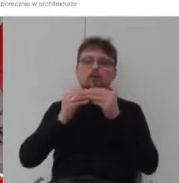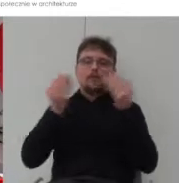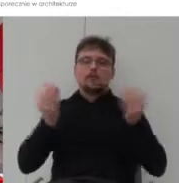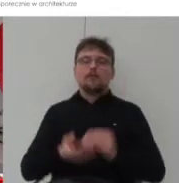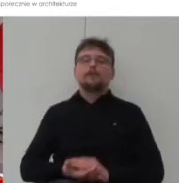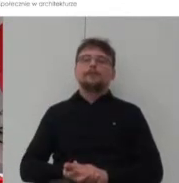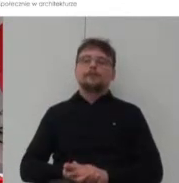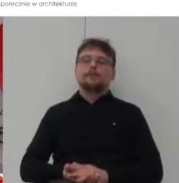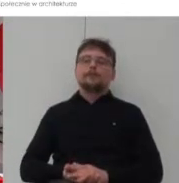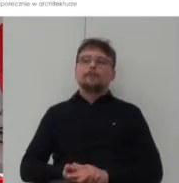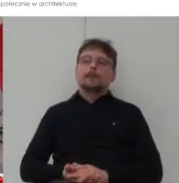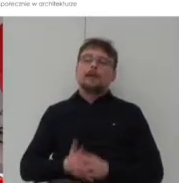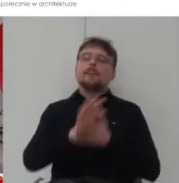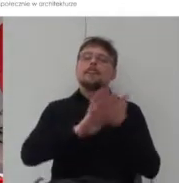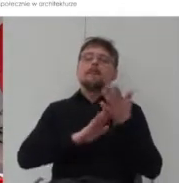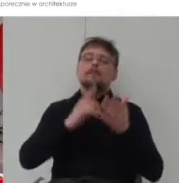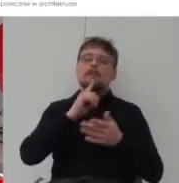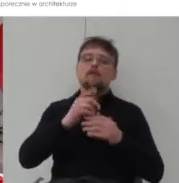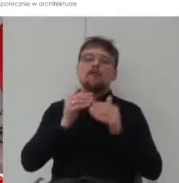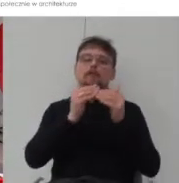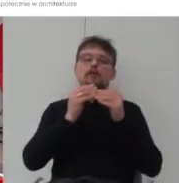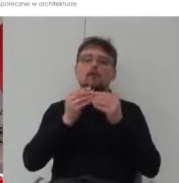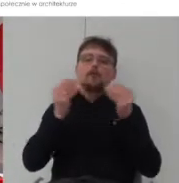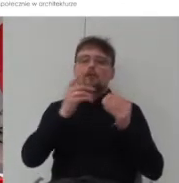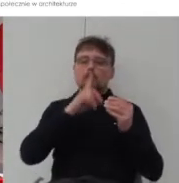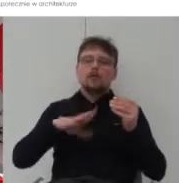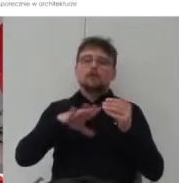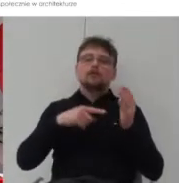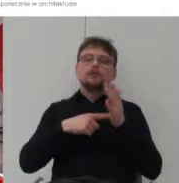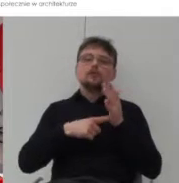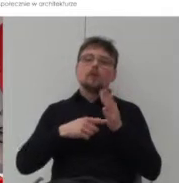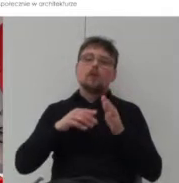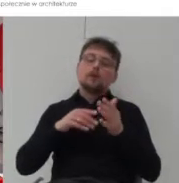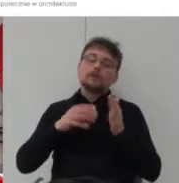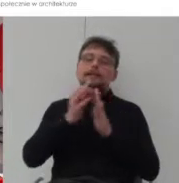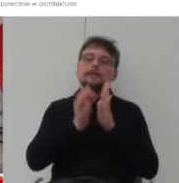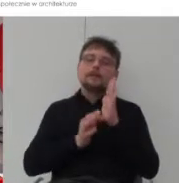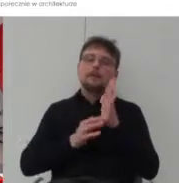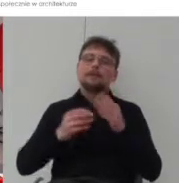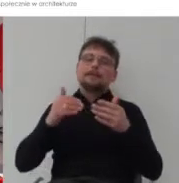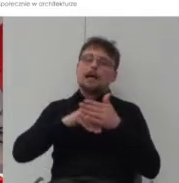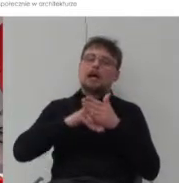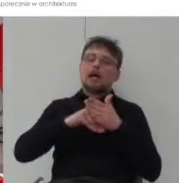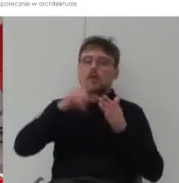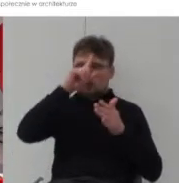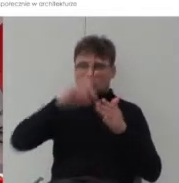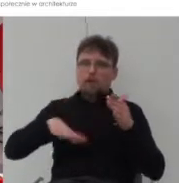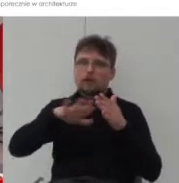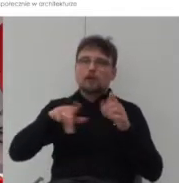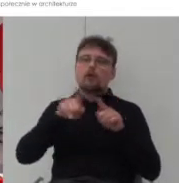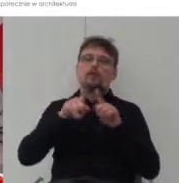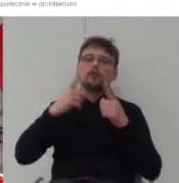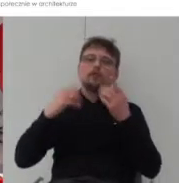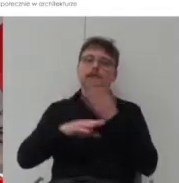mówi, że rozwój zrównoważony społecznie to systematyczne zaangażowanie członków społeczności oraz przedstawicieli rozwiniętego